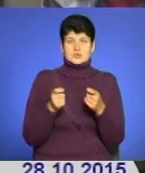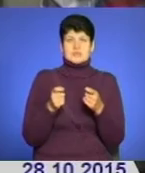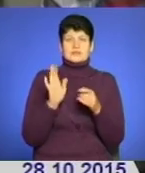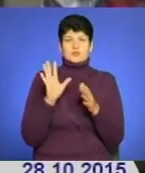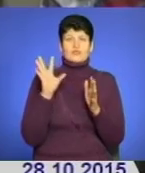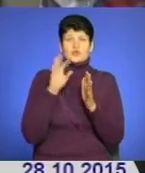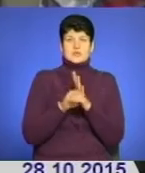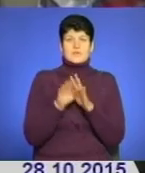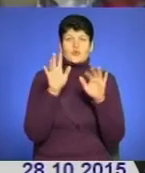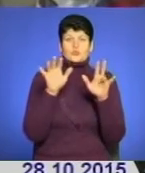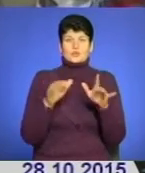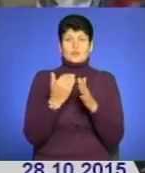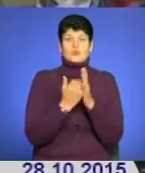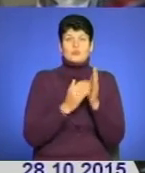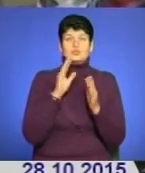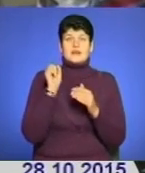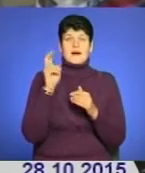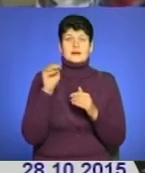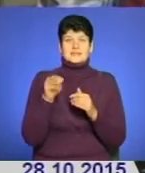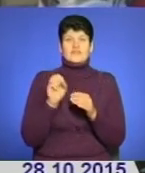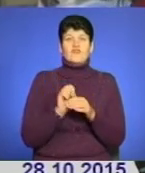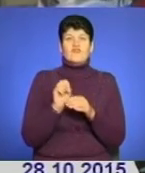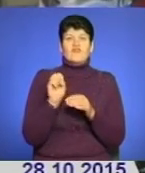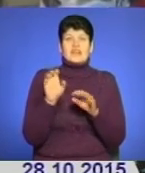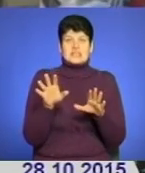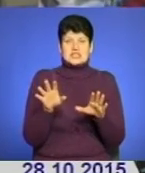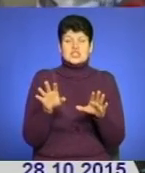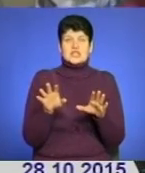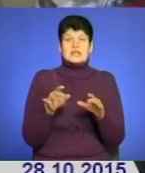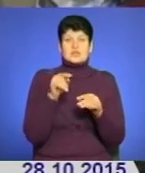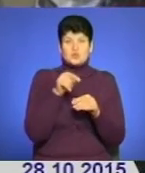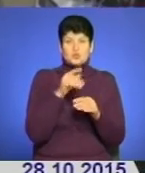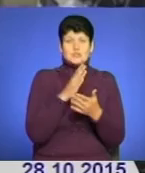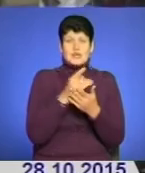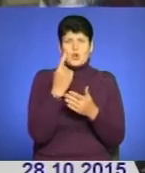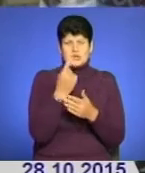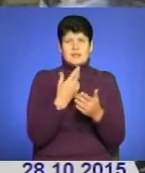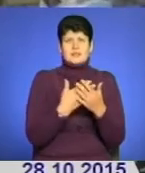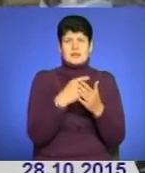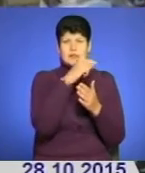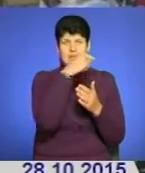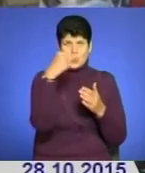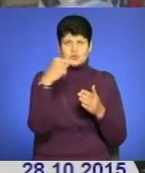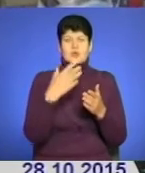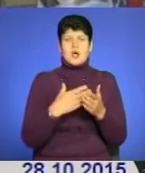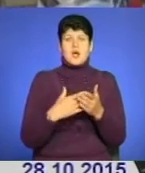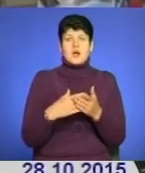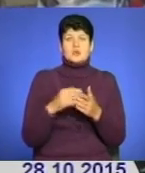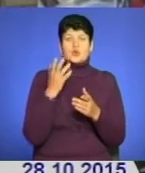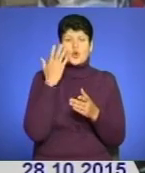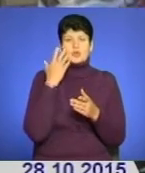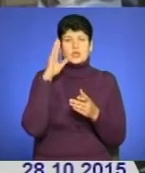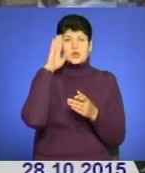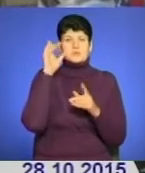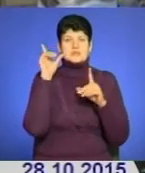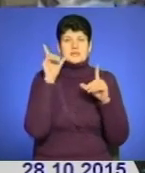в комп'ютерну програму, і в нас потім буде акт видачі, ну, тобто, якщо акт видачі, тут у нас є якийсь один, так, рядочок тільки, то коли хлопці